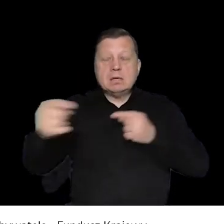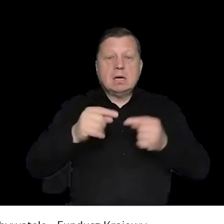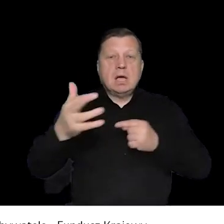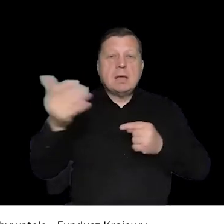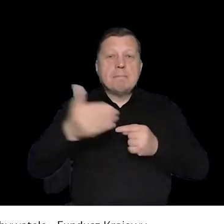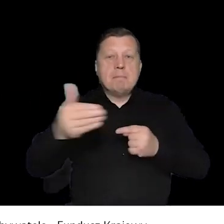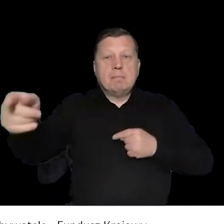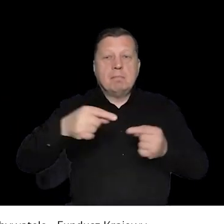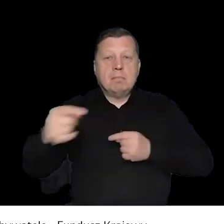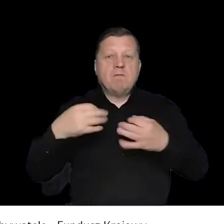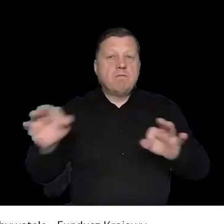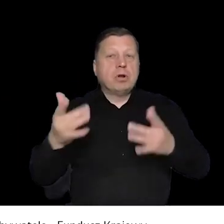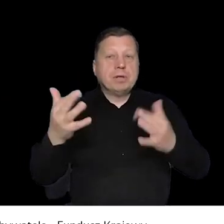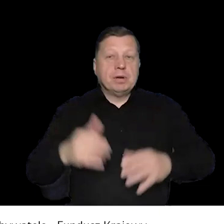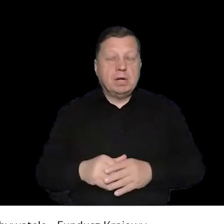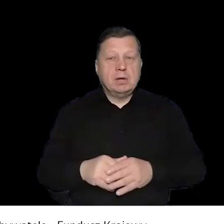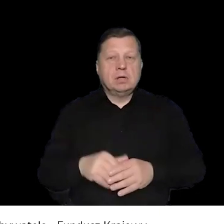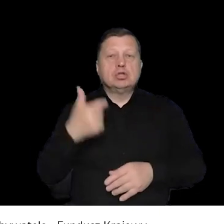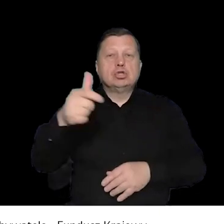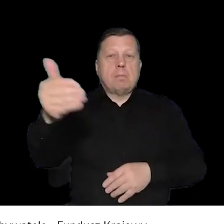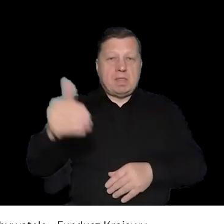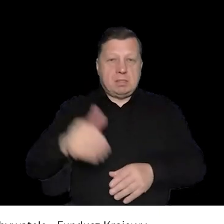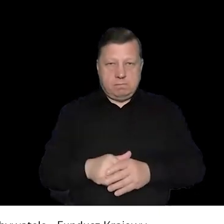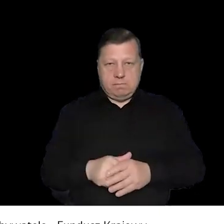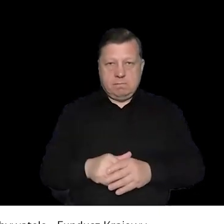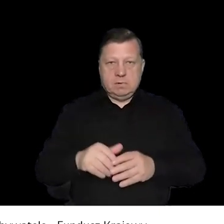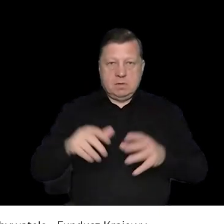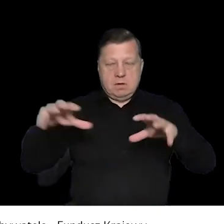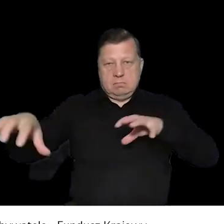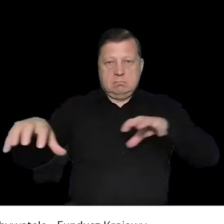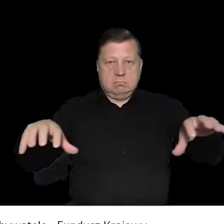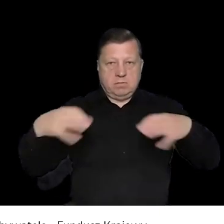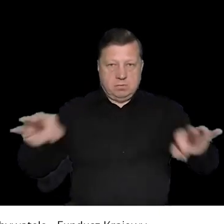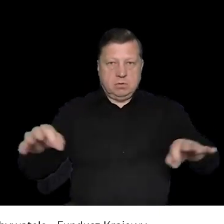zorganizować inne zgromadzenie i a jeśli tak, to w jakiej minimalnej odległości?